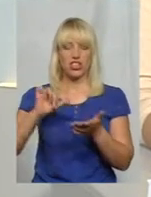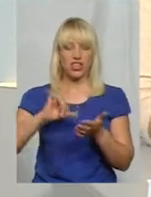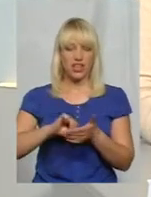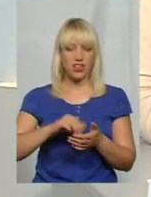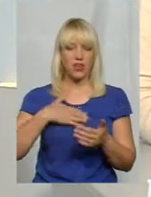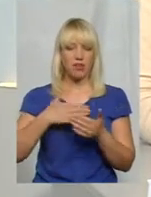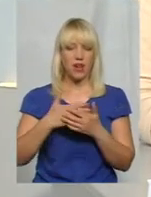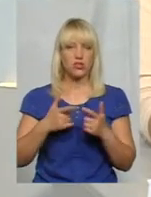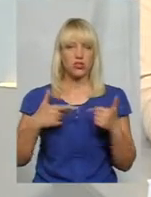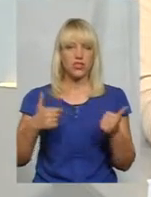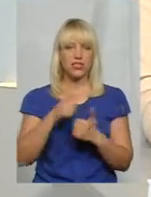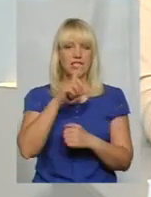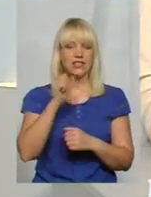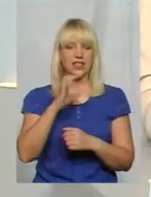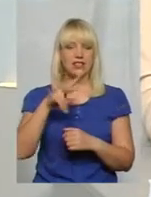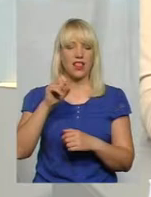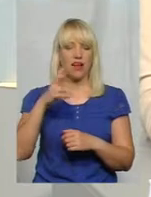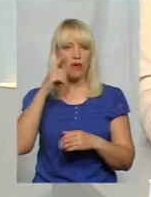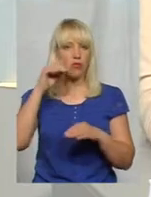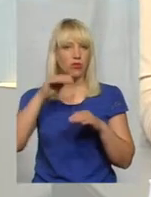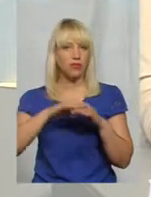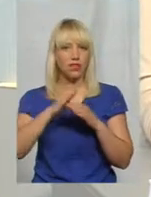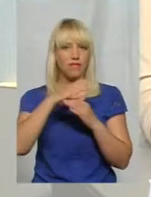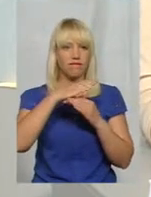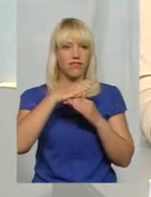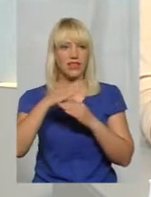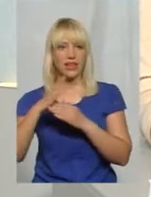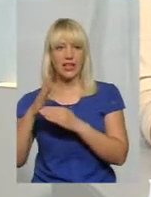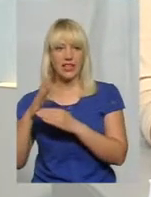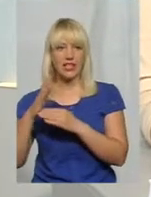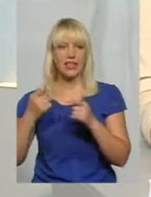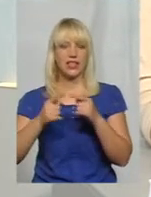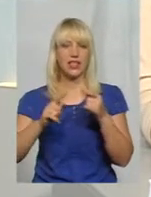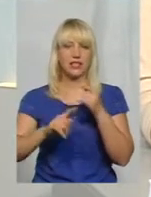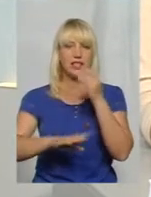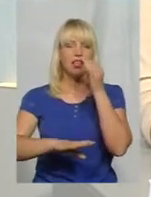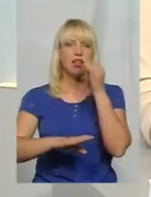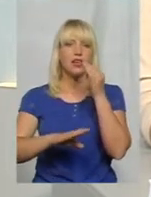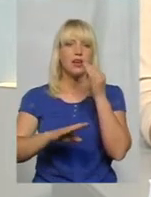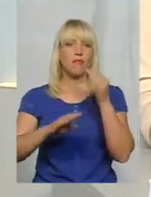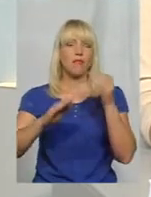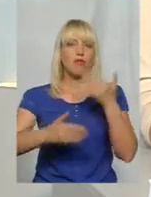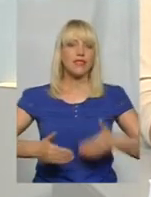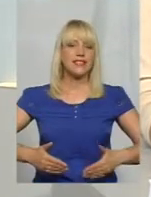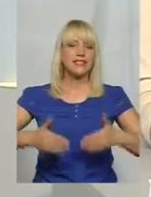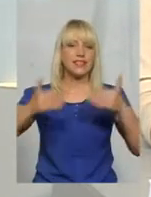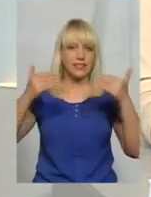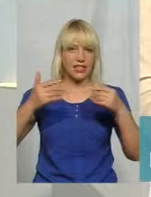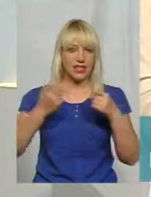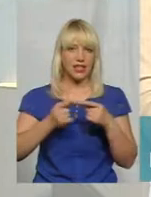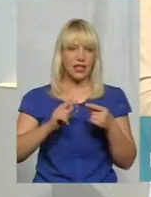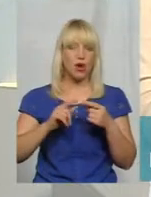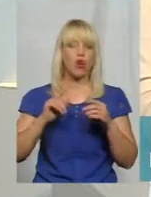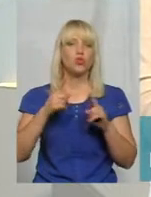'я» помітили відхилення східної опорної стіни північного корпусу будівлі. От чому руйнується історична пам'ятка,